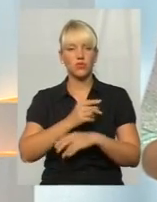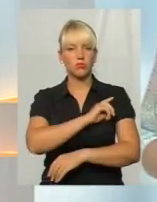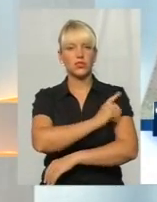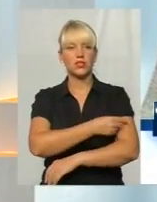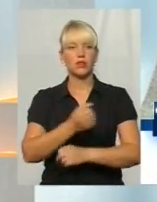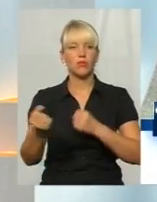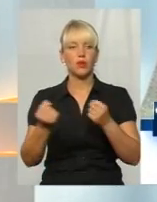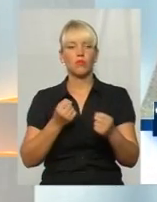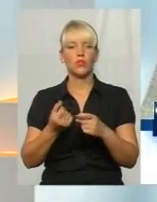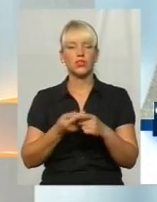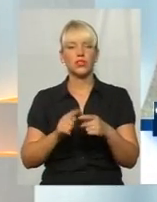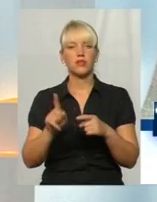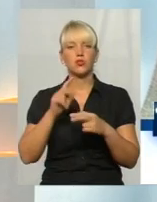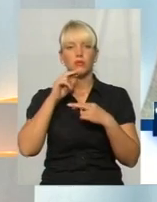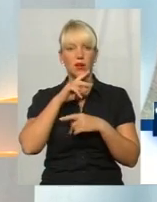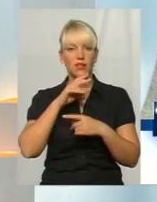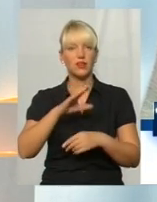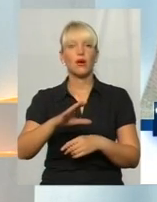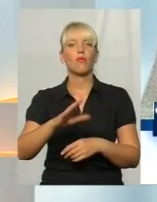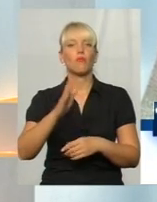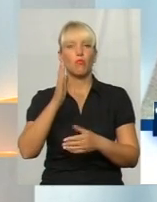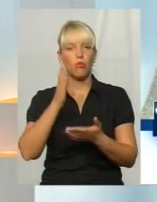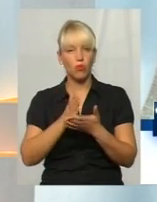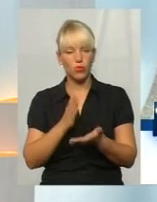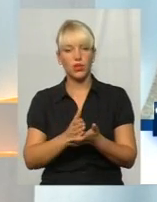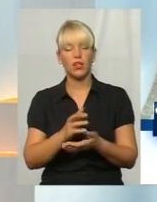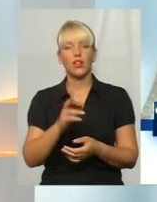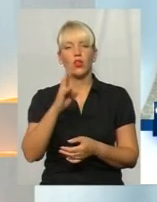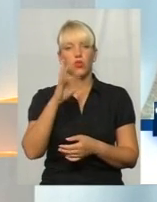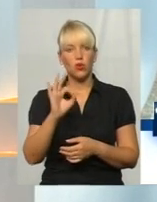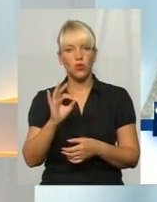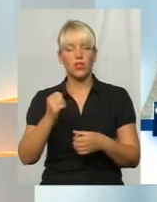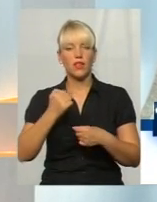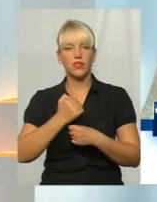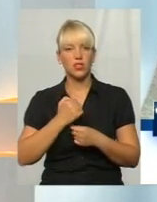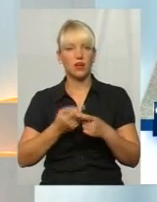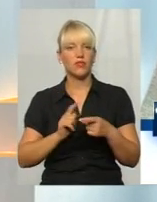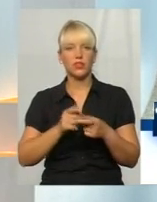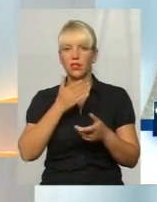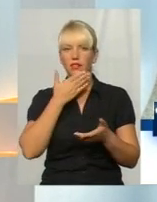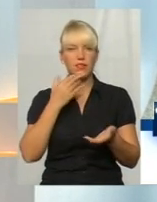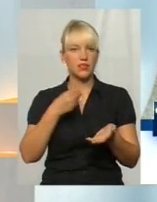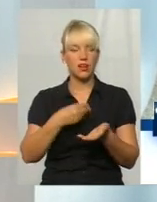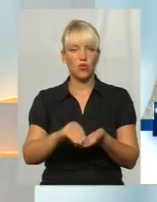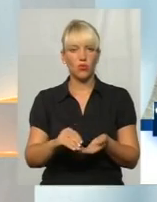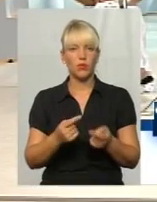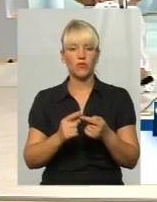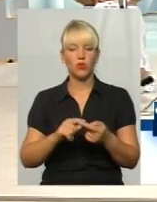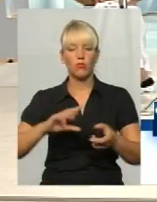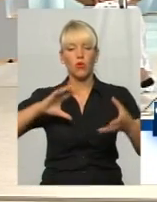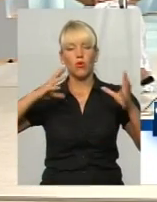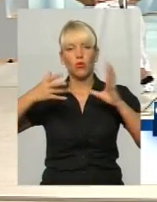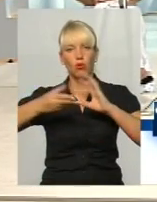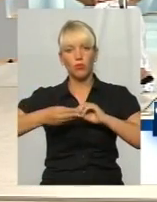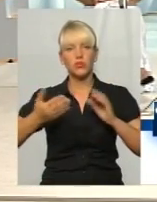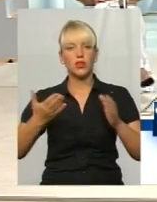бореться за те, щоб ліки були. Але, бачите, на жаль, вони не закуплені в певному тому обсязі, який